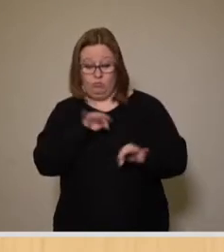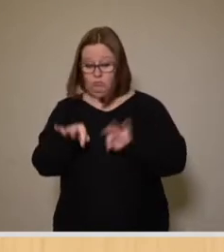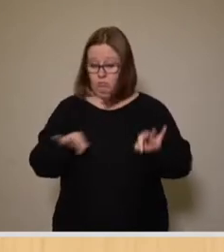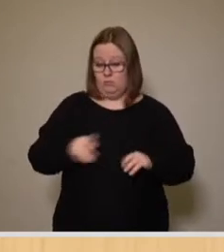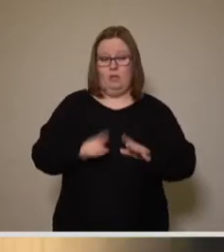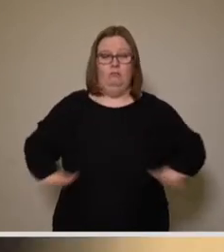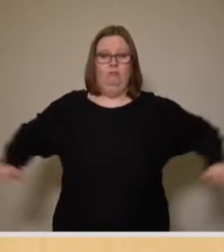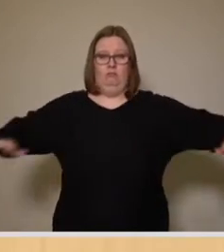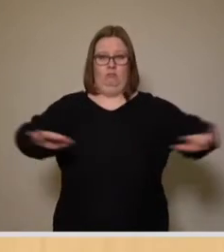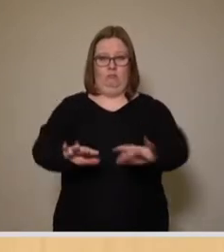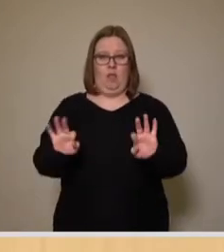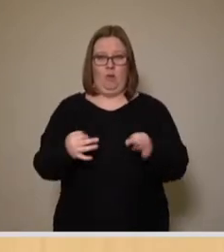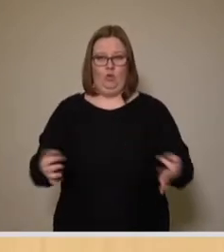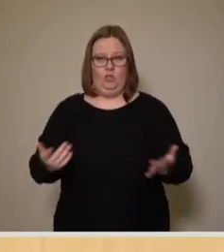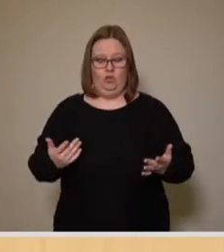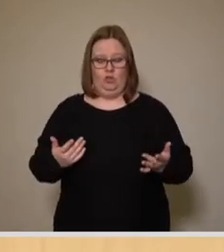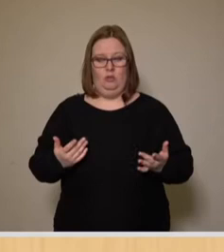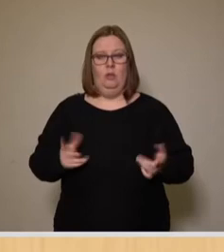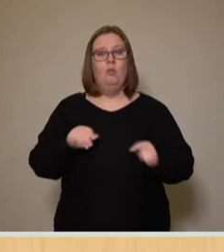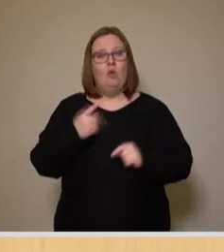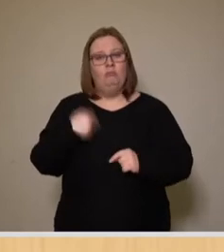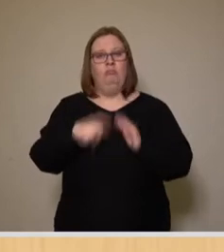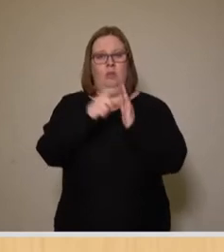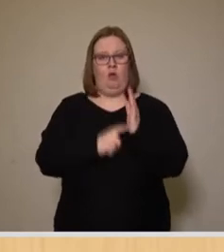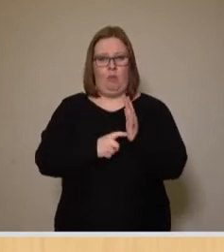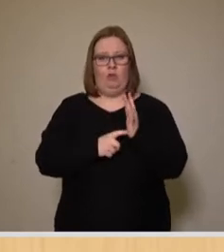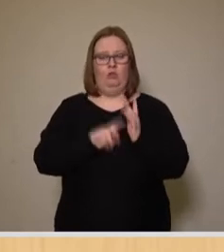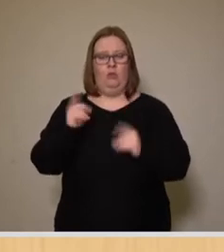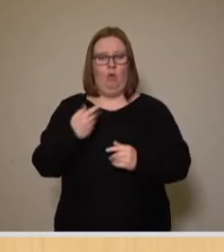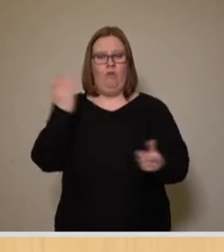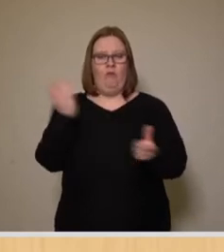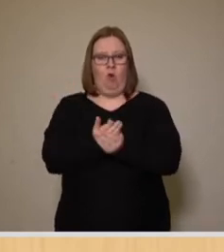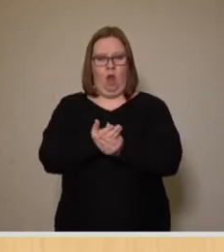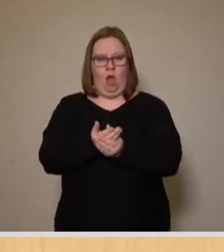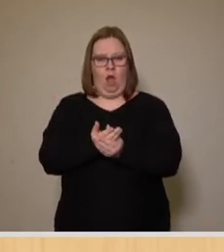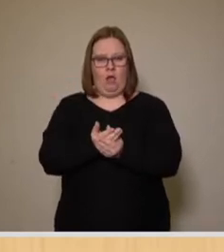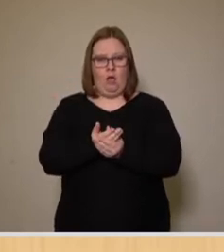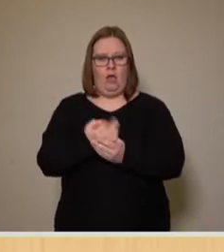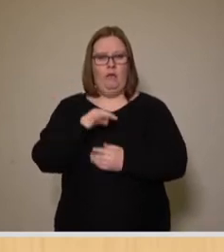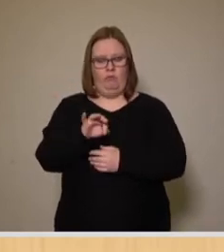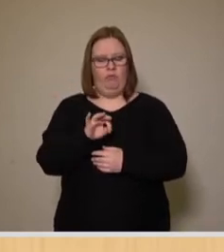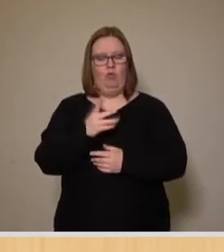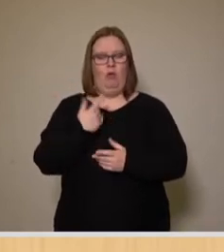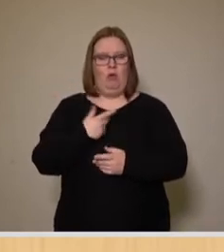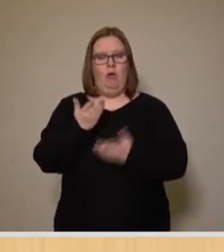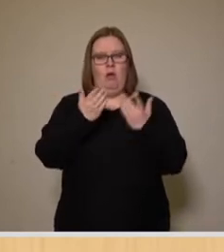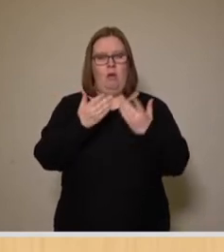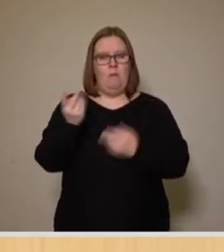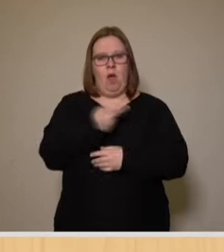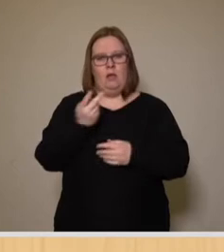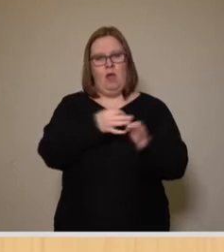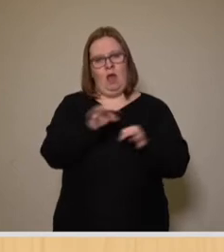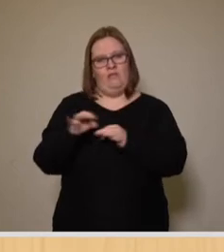werden. Diese Argumentation findet sich in der Vorlage zur Freigabe der beiden Adventssonntage,